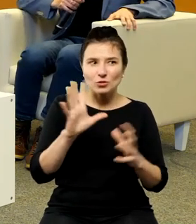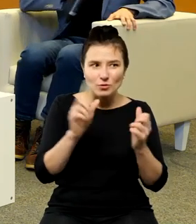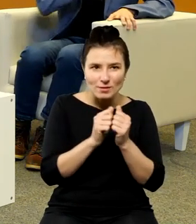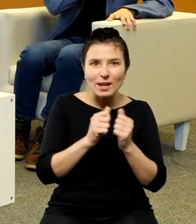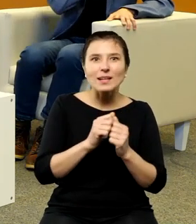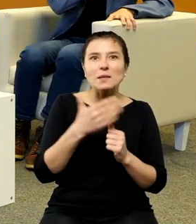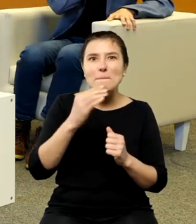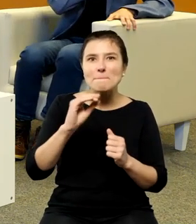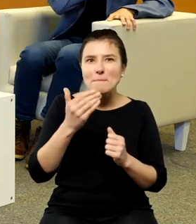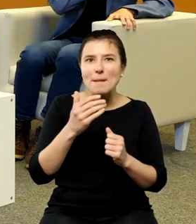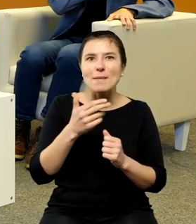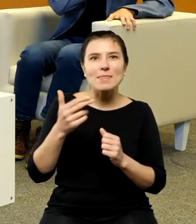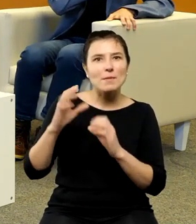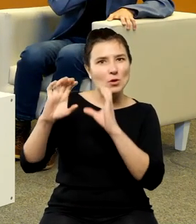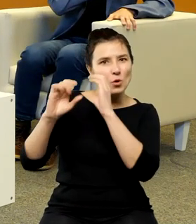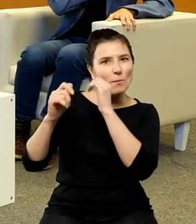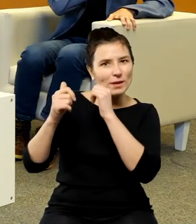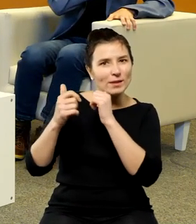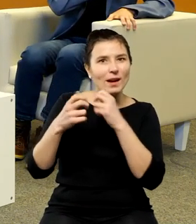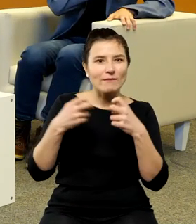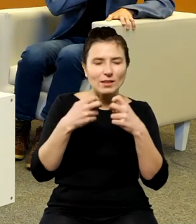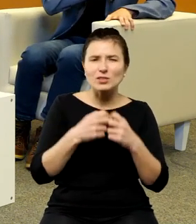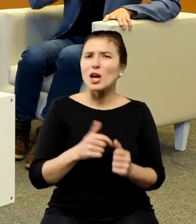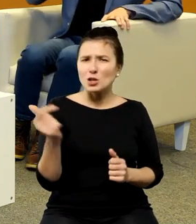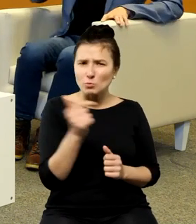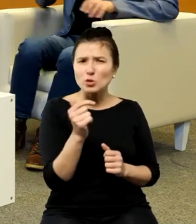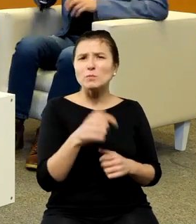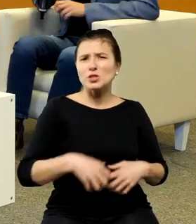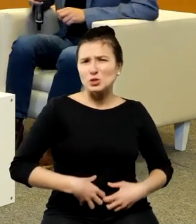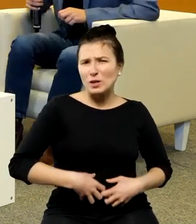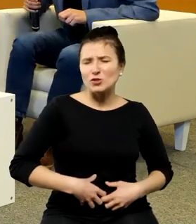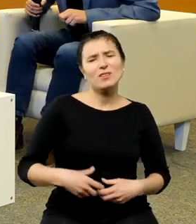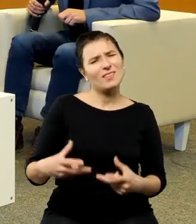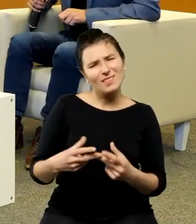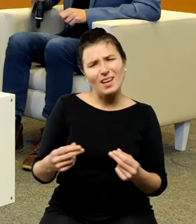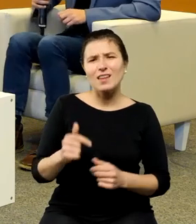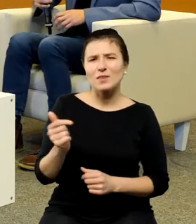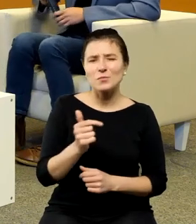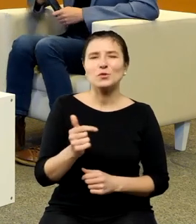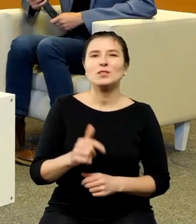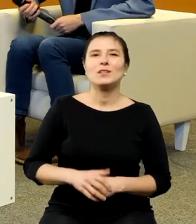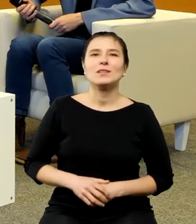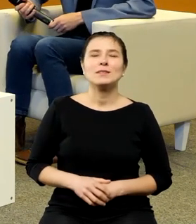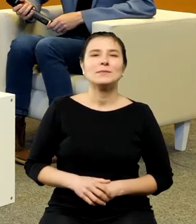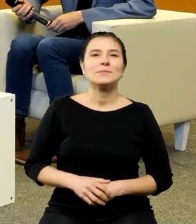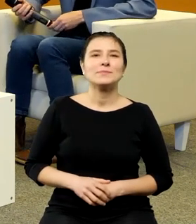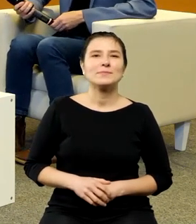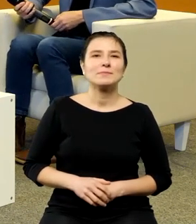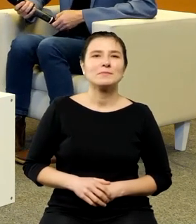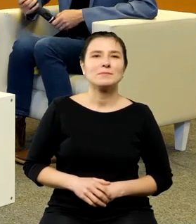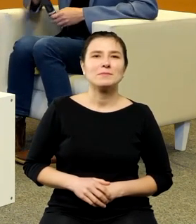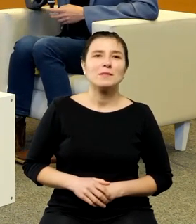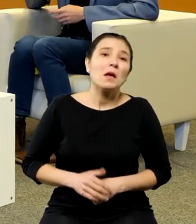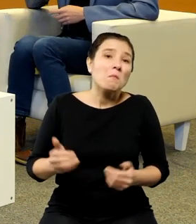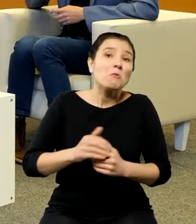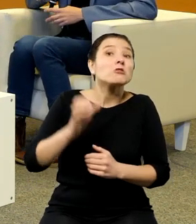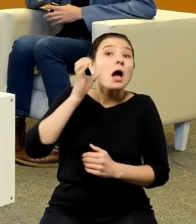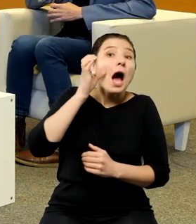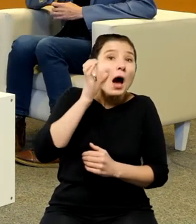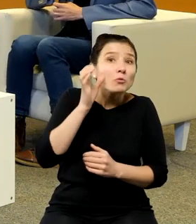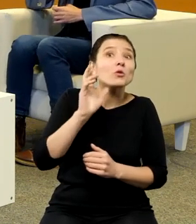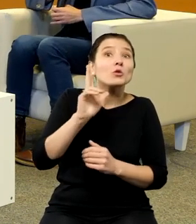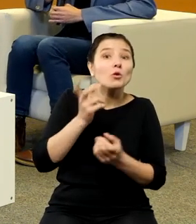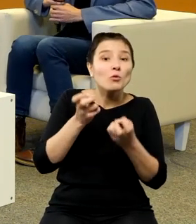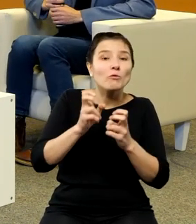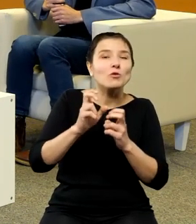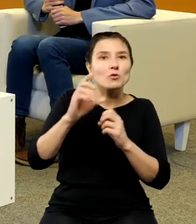tym interesował ale musi być śmieszny no pewnie nie musi być śmieszny pewnie nie musi być śmieszny albo może w zamyśle autora a niekoniecznie czy